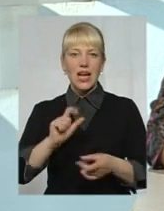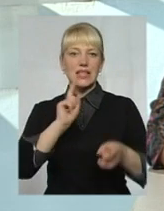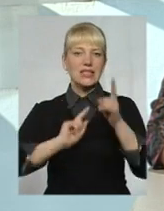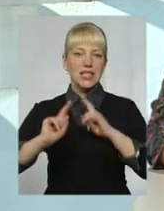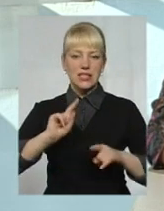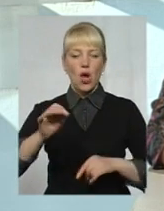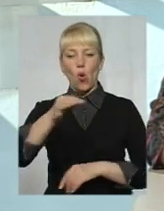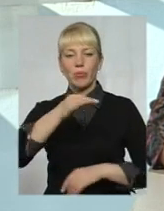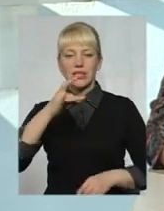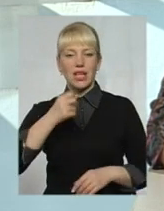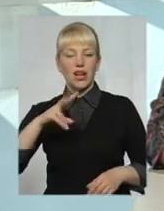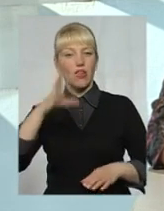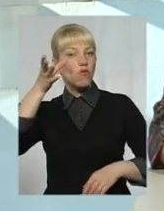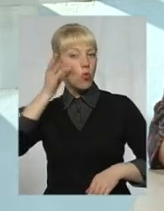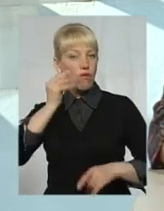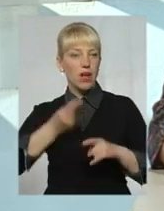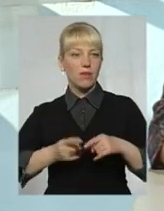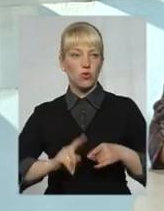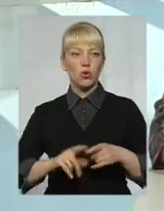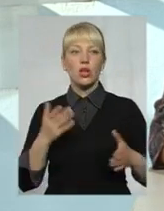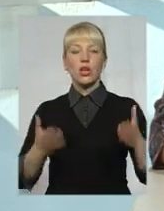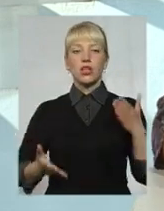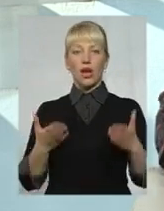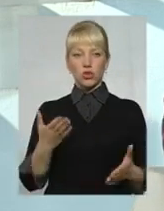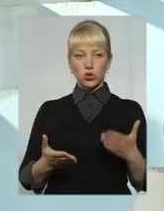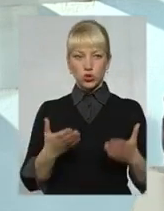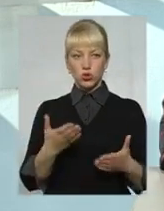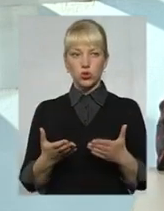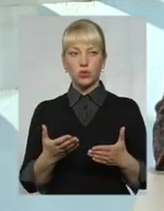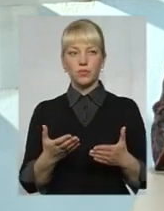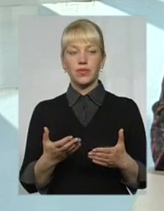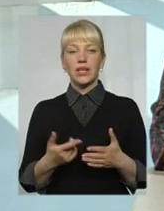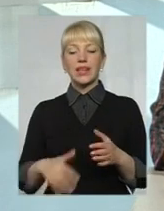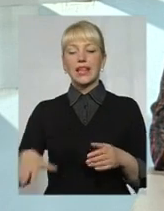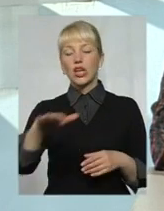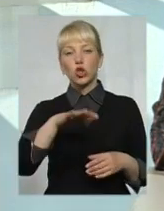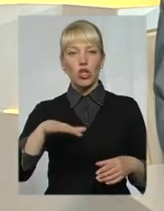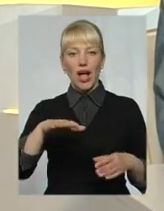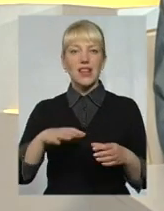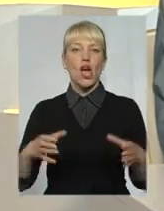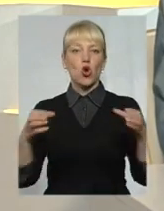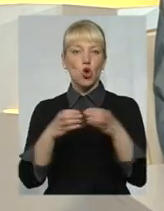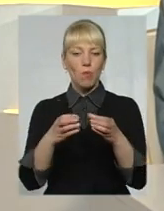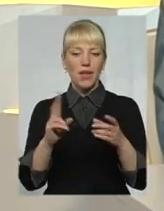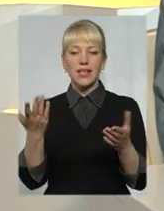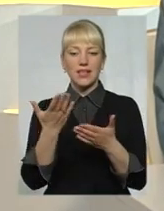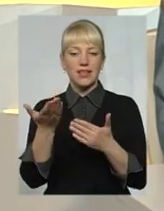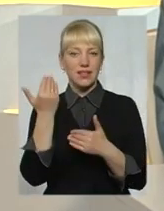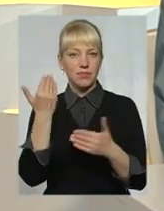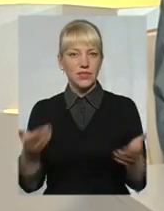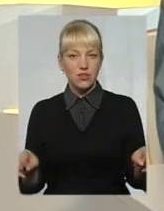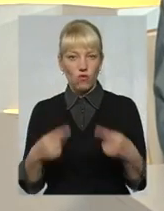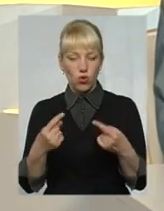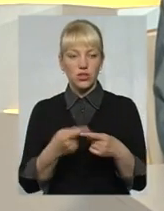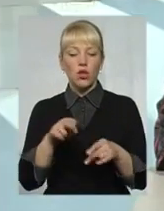обласної ради з урахуванням того, що якщо шановна громада і з урахуванням територіальні громади, які створені, то